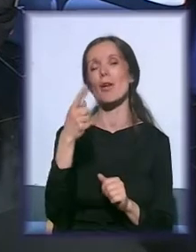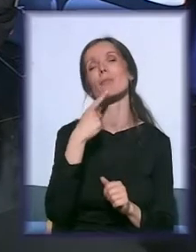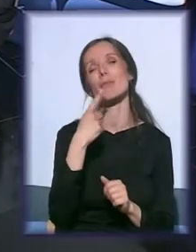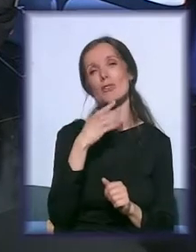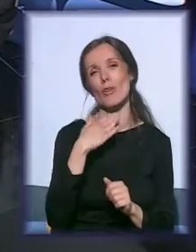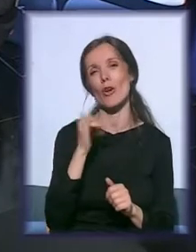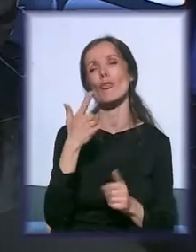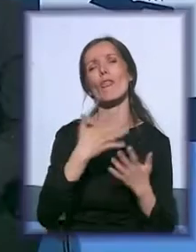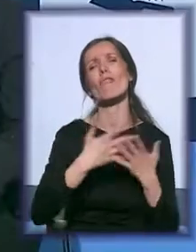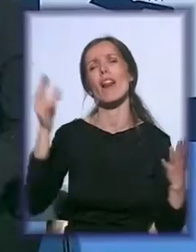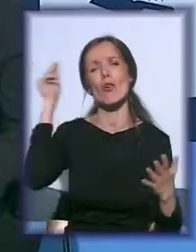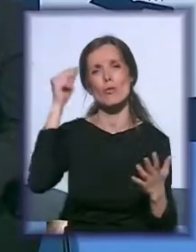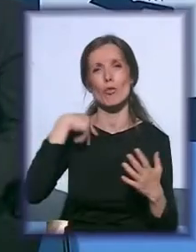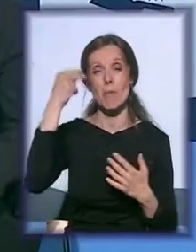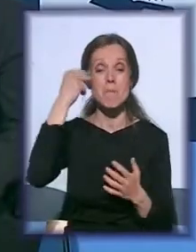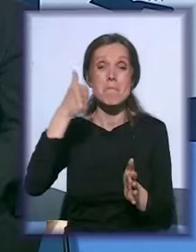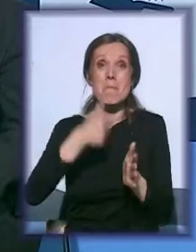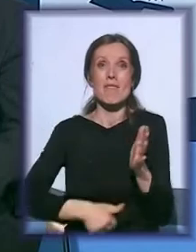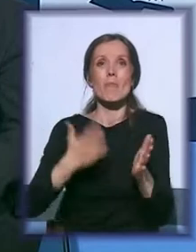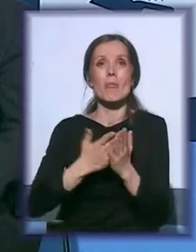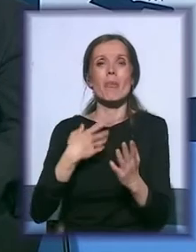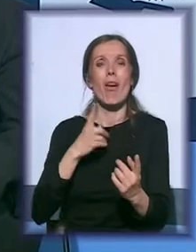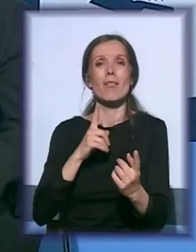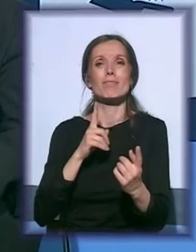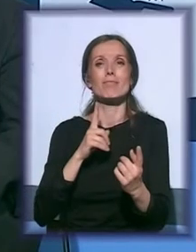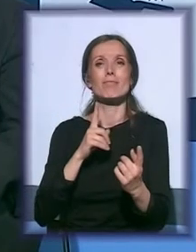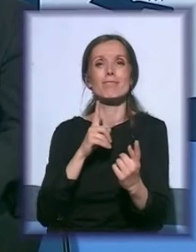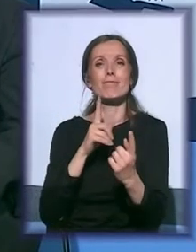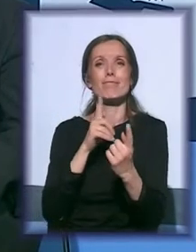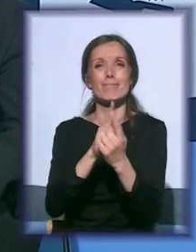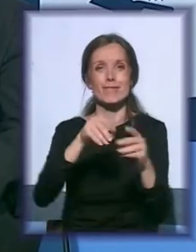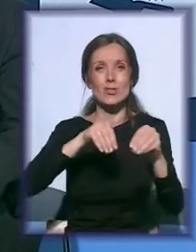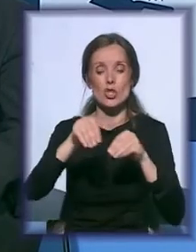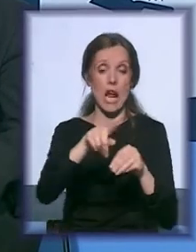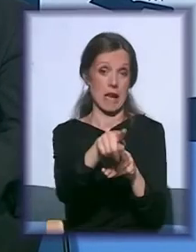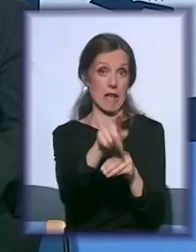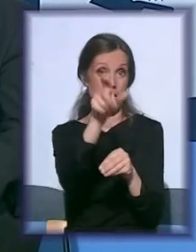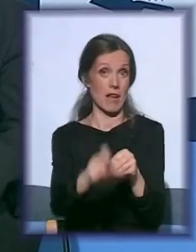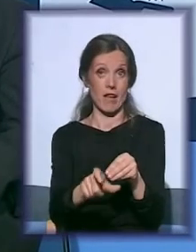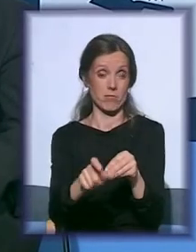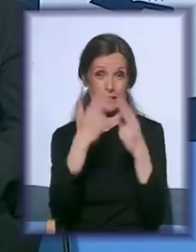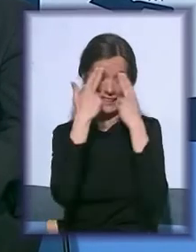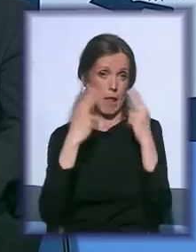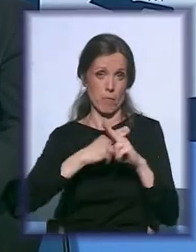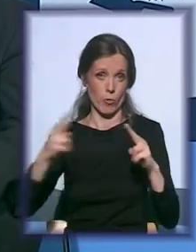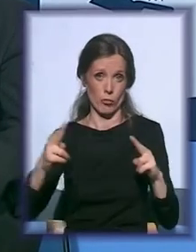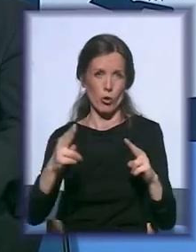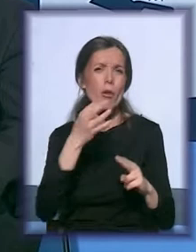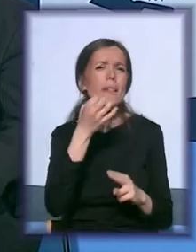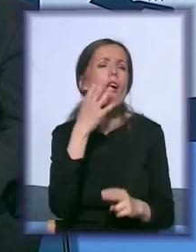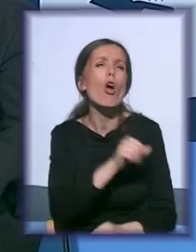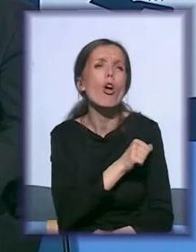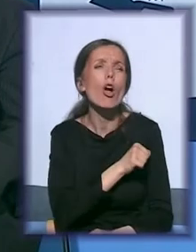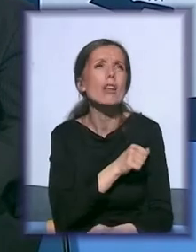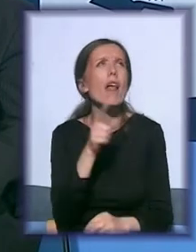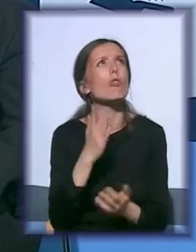iskustvo koje pamtim. Prvi put u životu sam igrao proti osobe koja je potpuno slepa, šahista jedan. Koji to godine je bilo? To